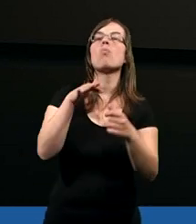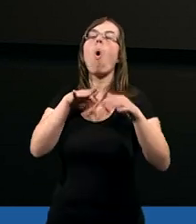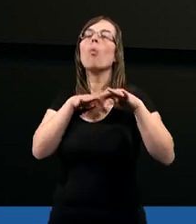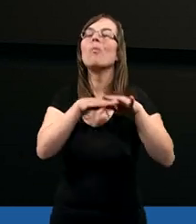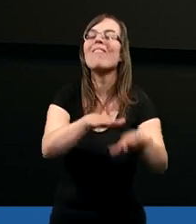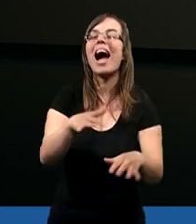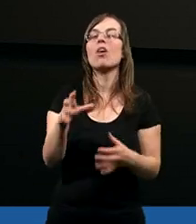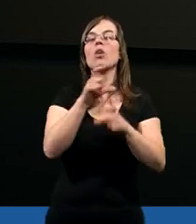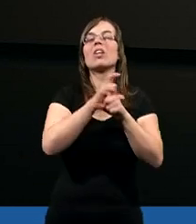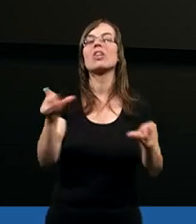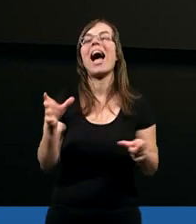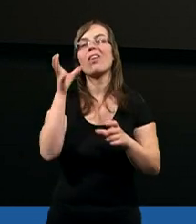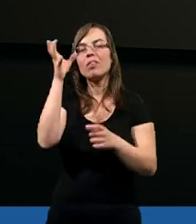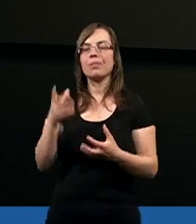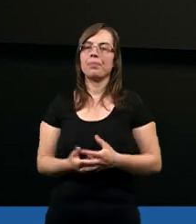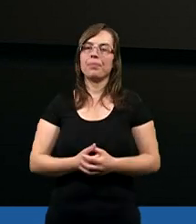upływających wieków.